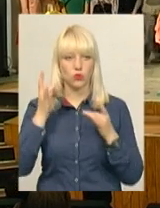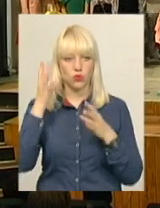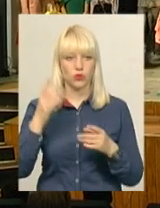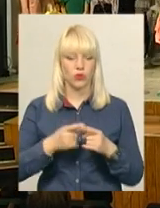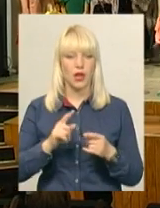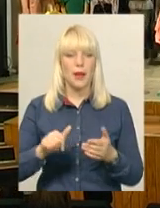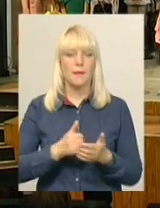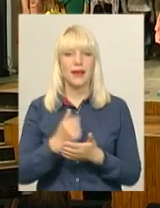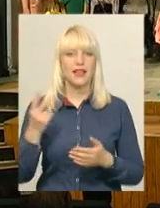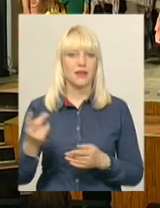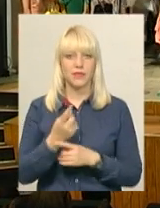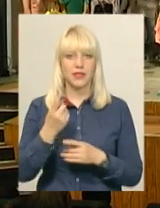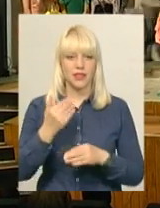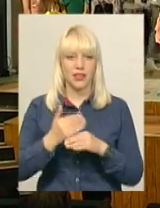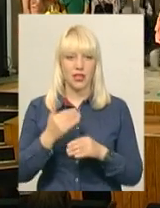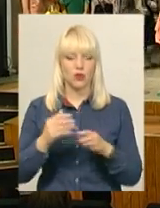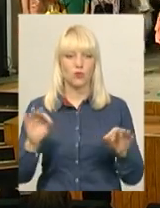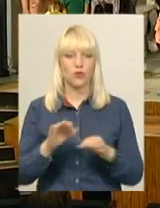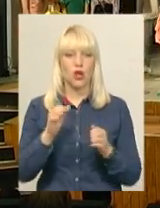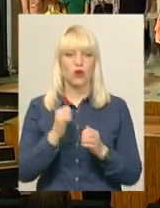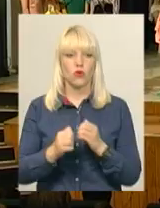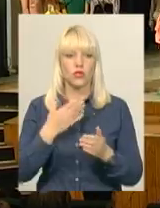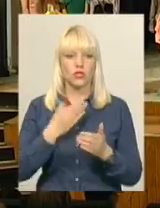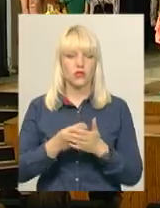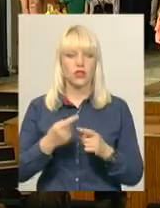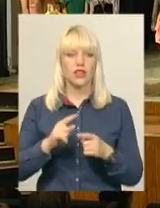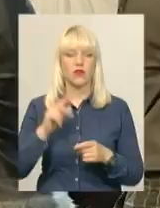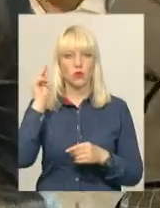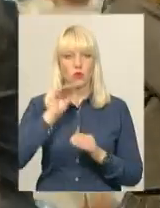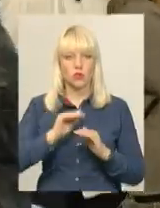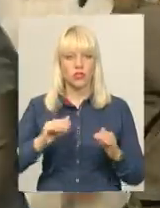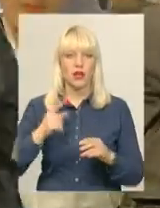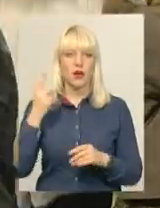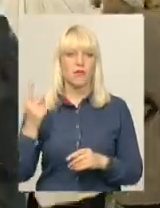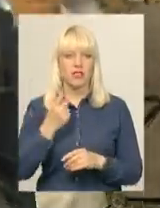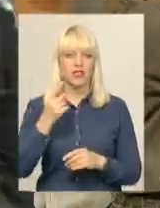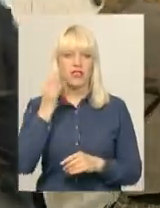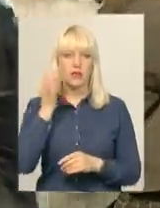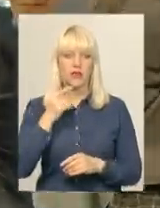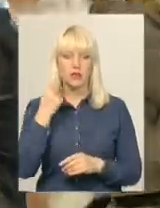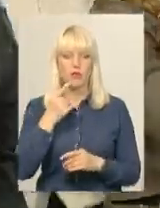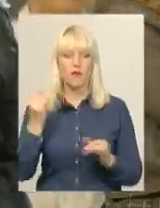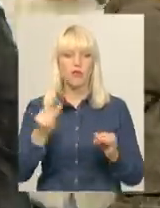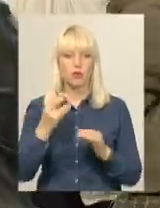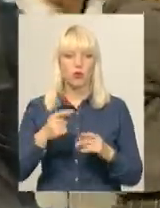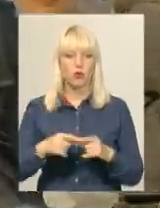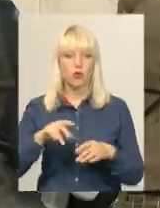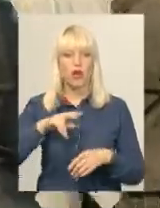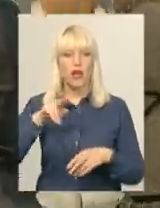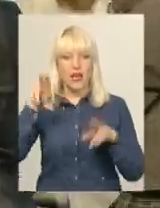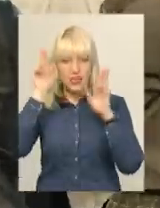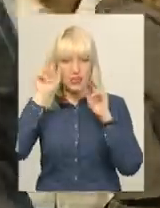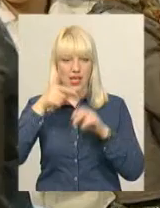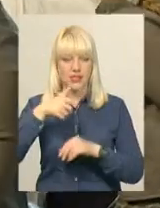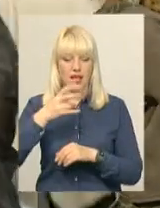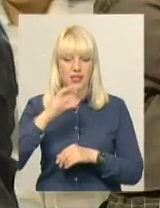мюзиклу кожен і іншим. Учні Хмельницької школи номер 6 ставлять його вперше німецькою мовою. Це історія про пригоди зайця Ганса, який